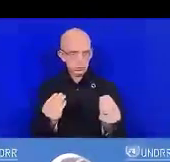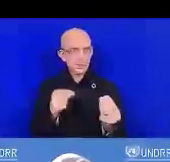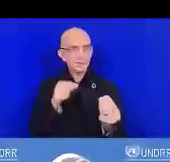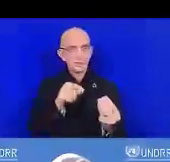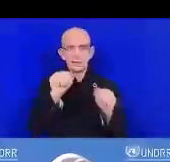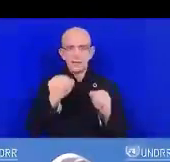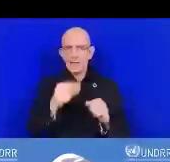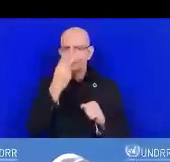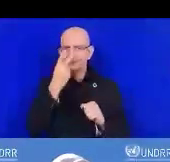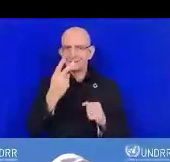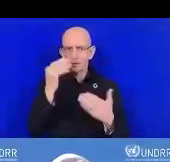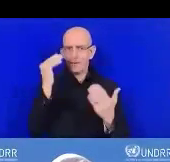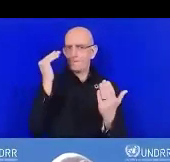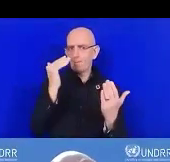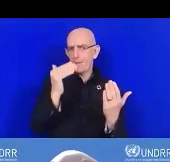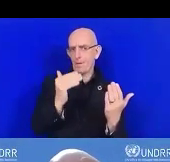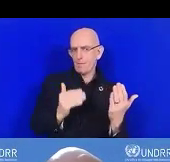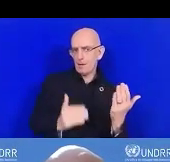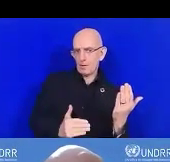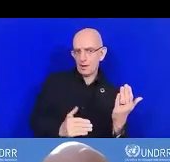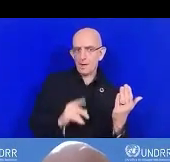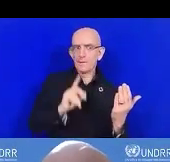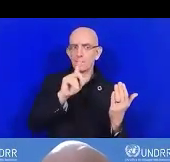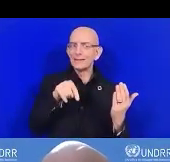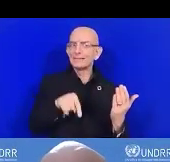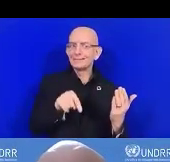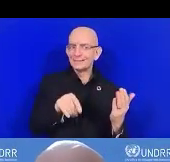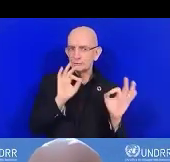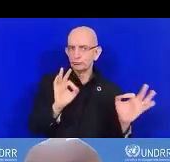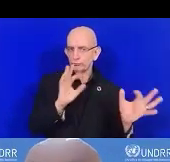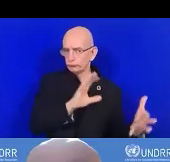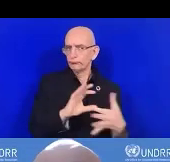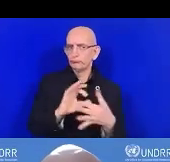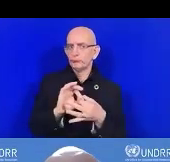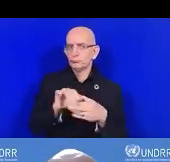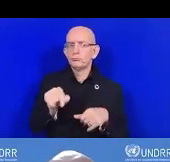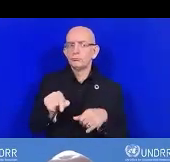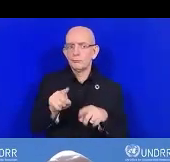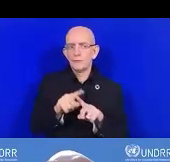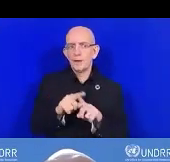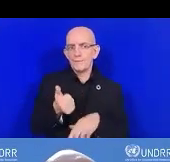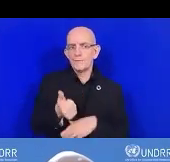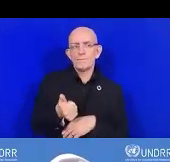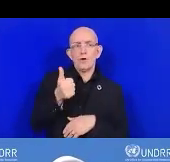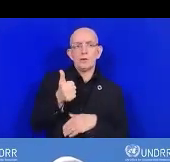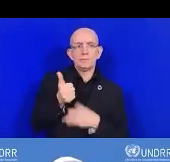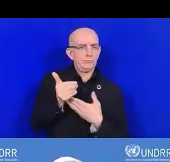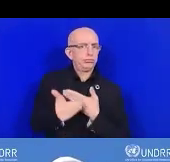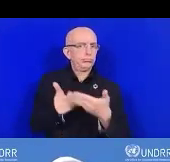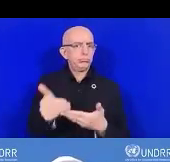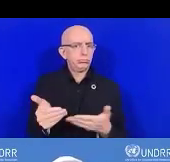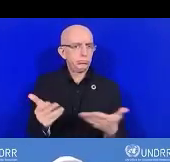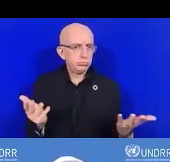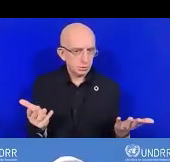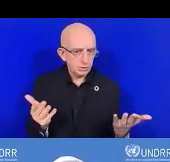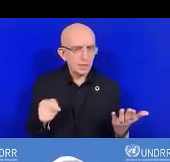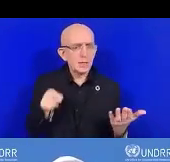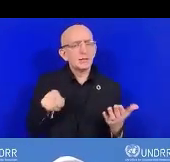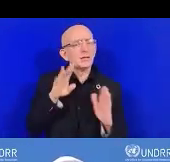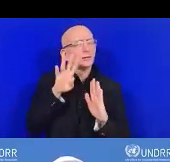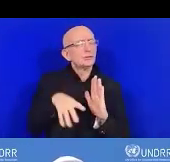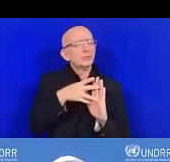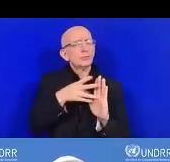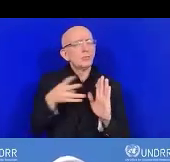Alors, ce que le tableau de bord fait, comme j'ai mentionné auparavant, c'est pour faire